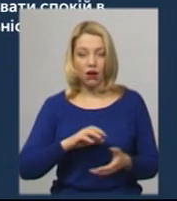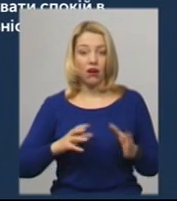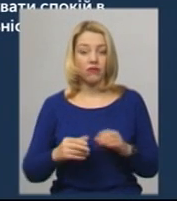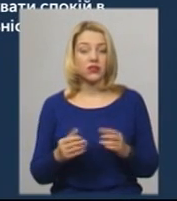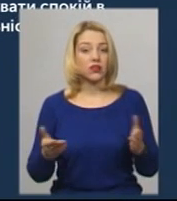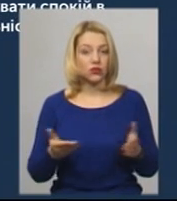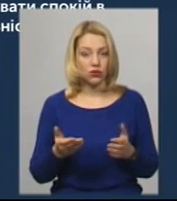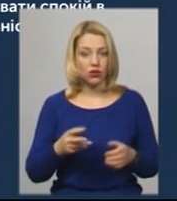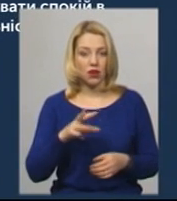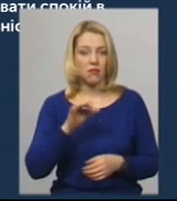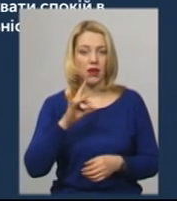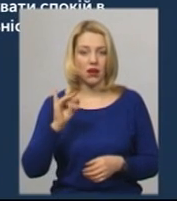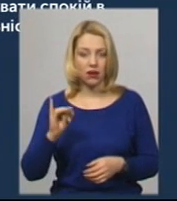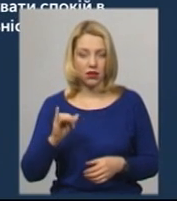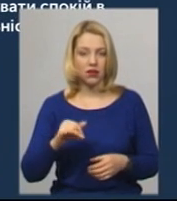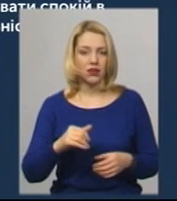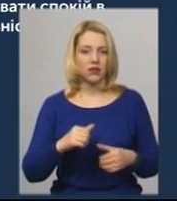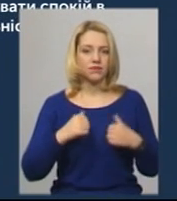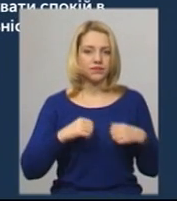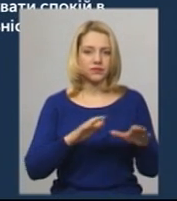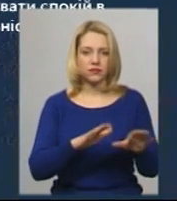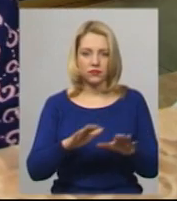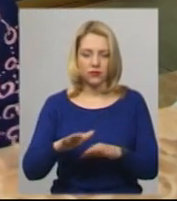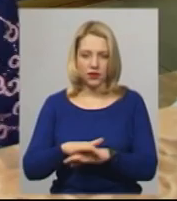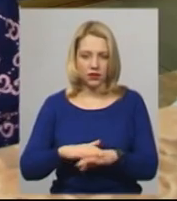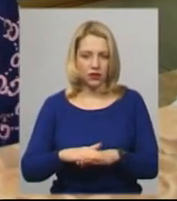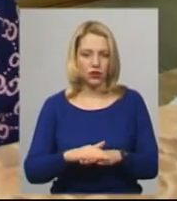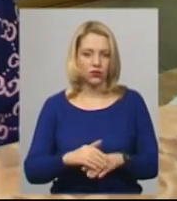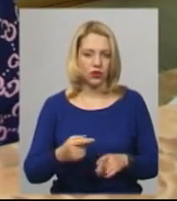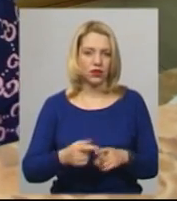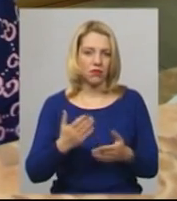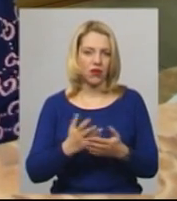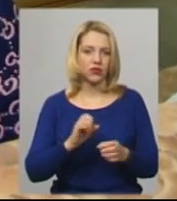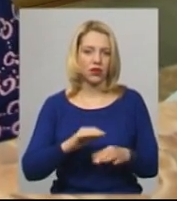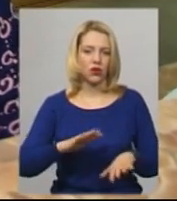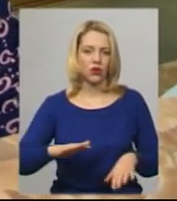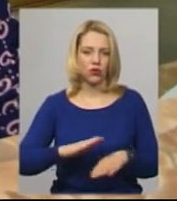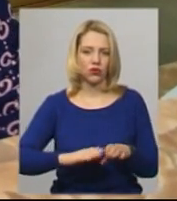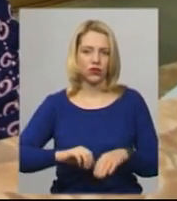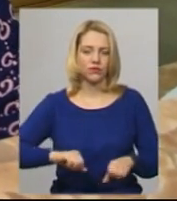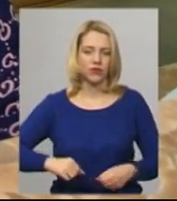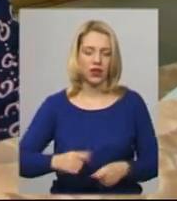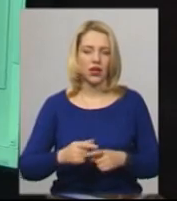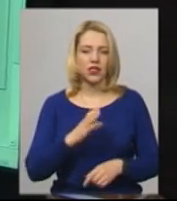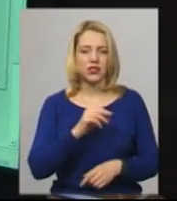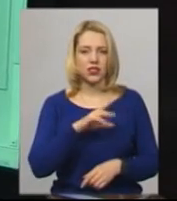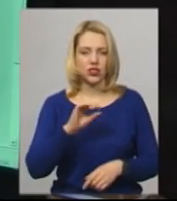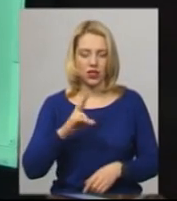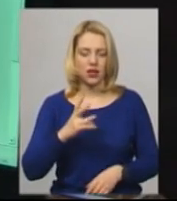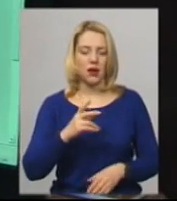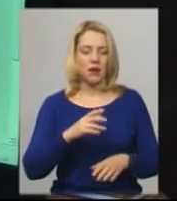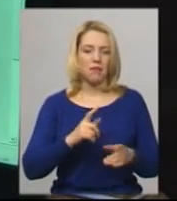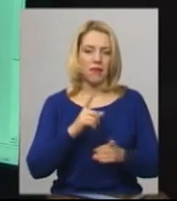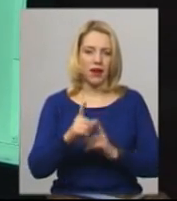утримувати спохід в своїх громадах і планувати діяльність, вони мають виламані руки. У січні перерахунку вартості тепла та гарячої води для хмельничан